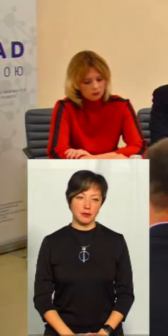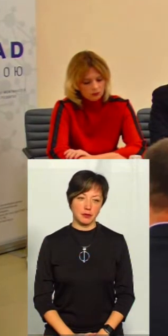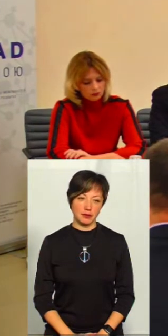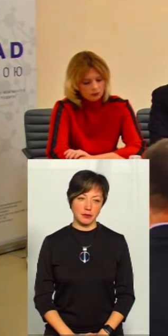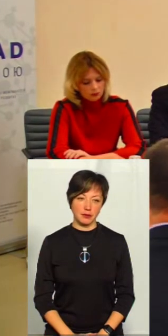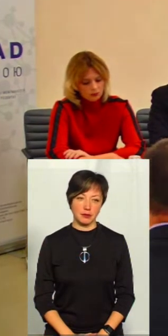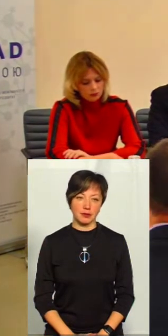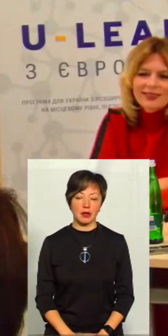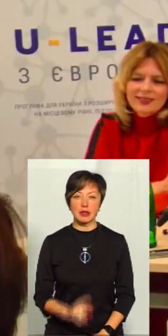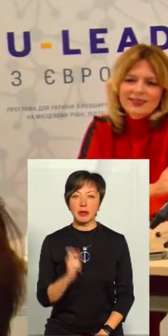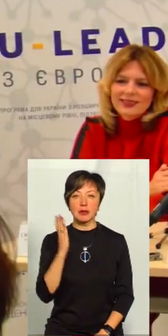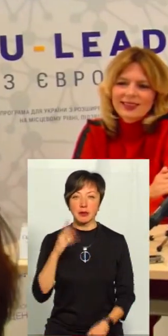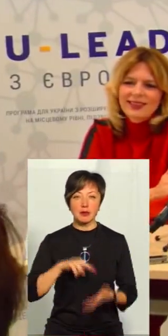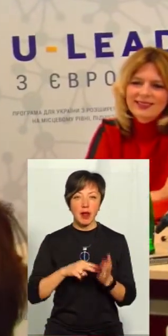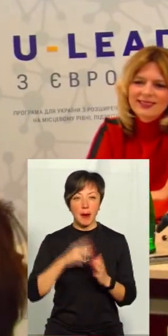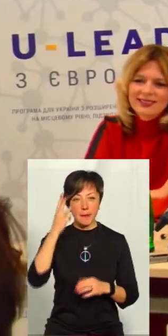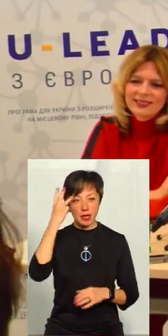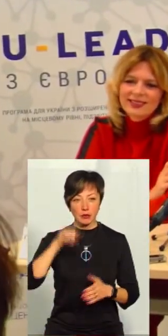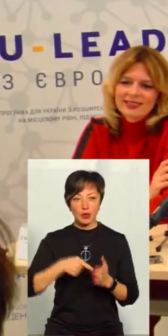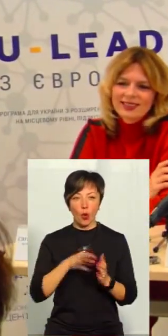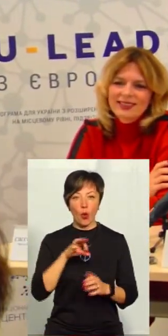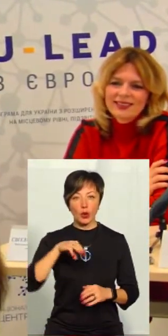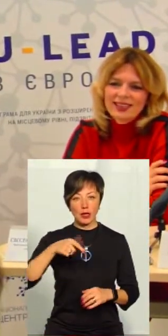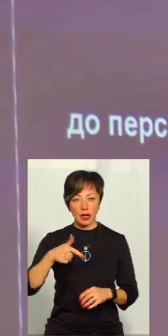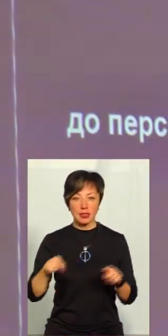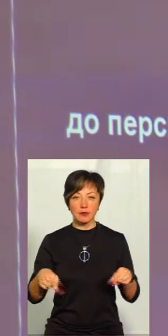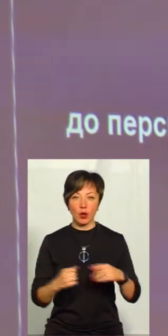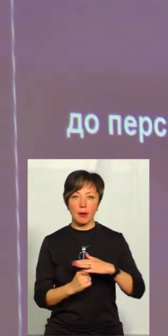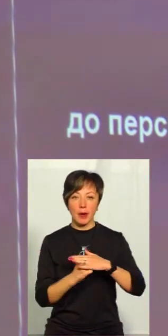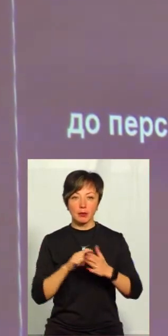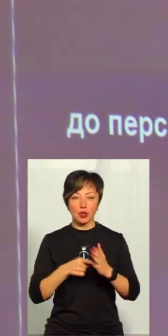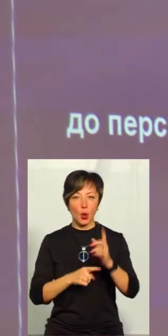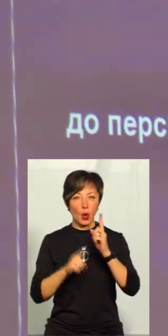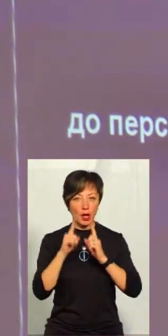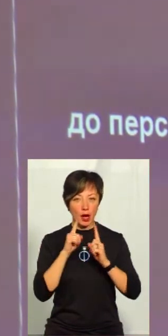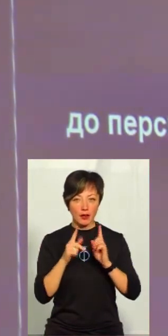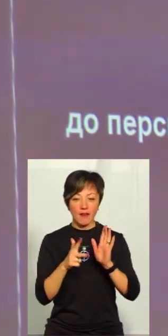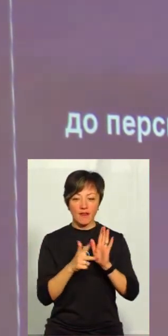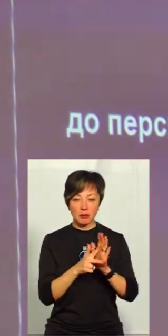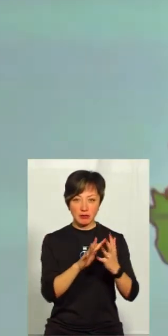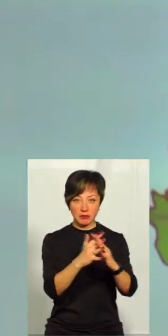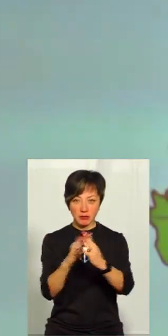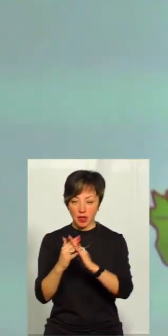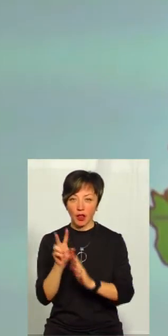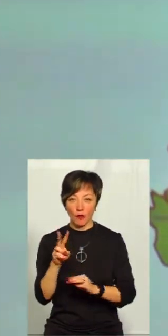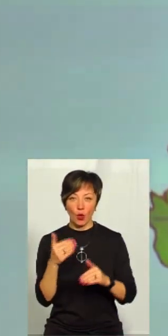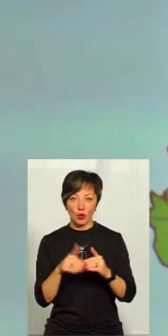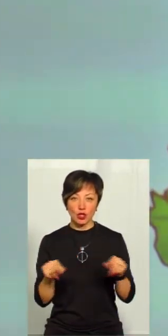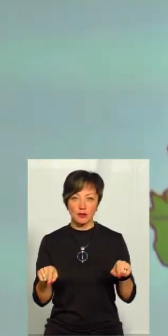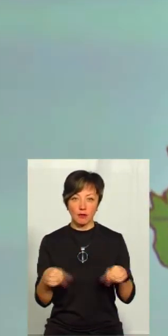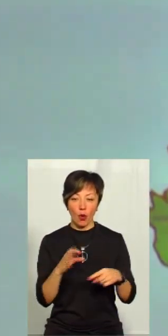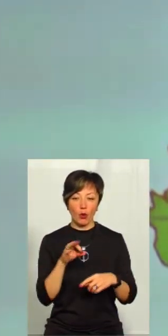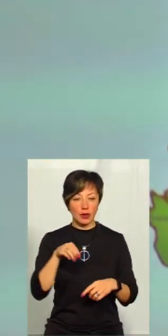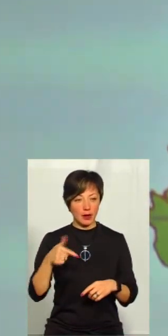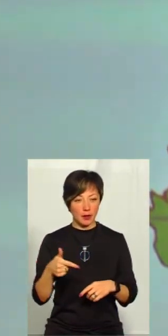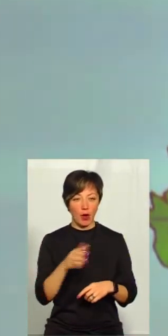За перспективним планом, Хмельницьку міську ОТГ створять на базі міської ради, восьми сільських рад та двох уже створених сільських